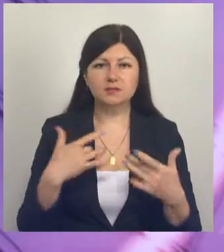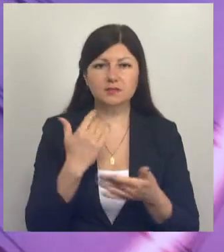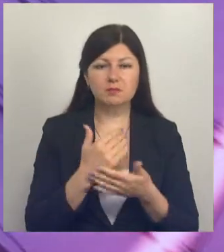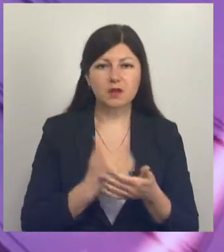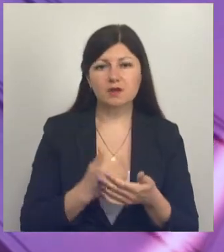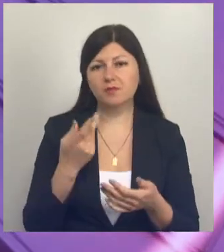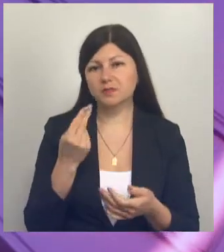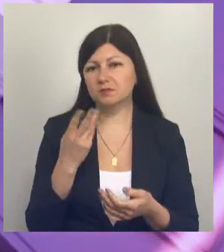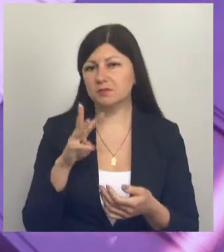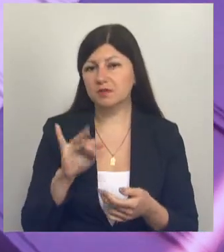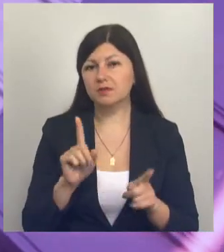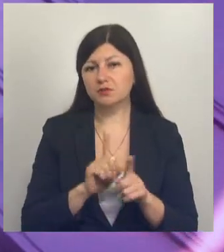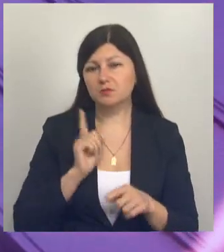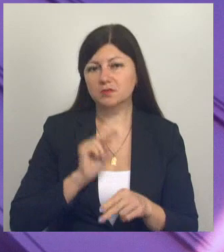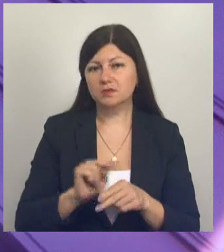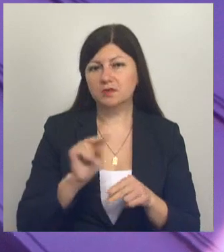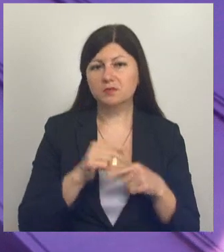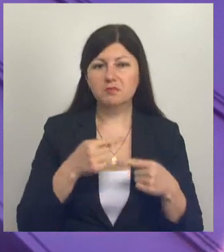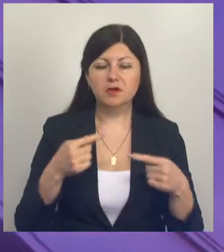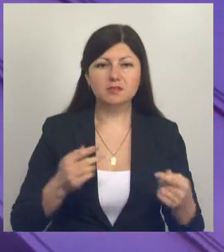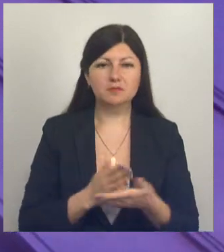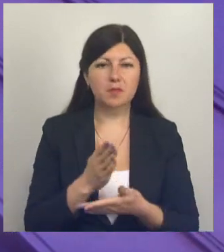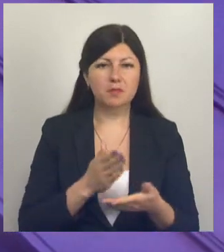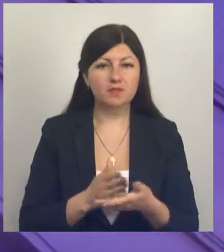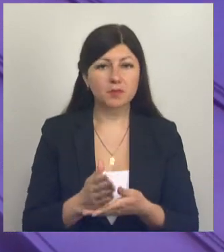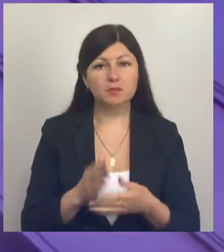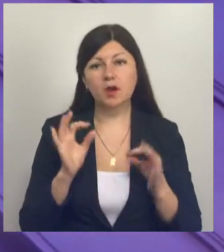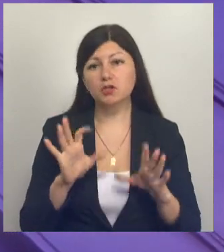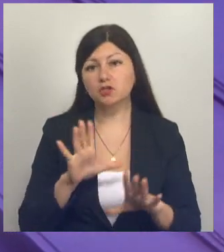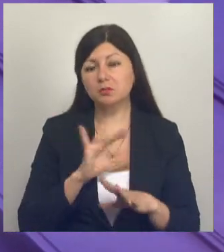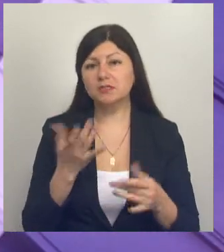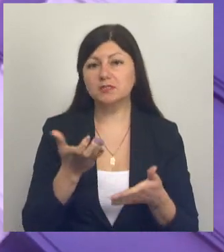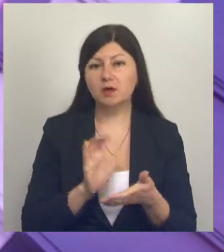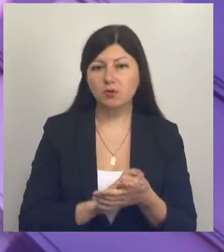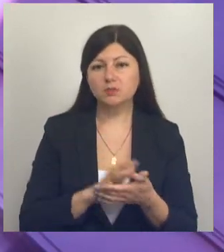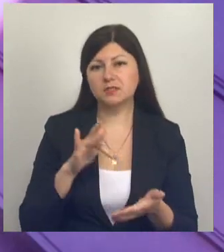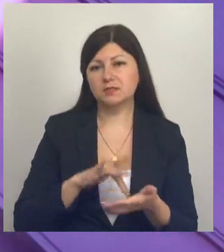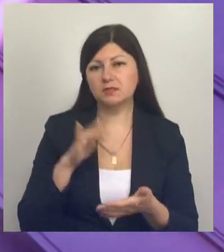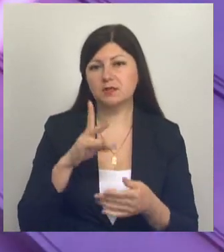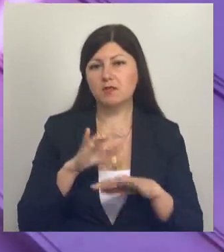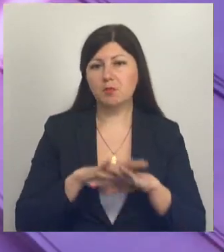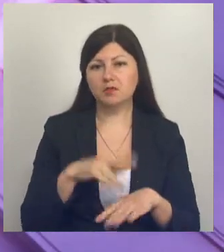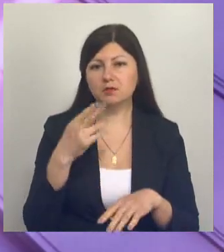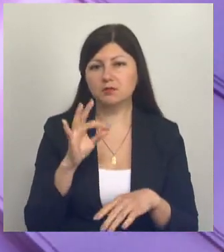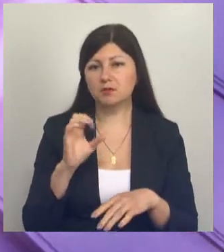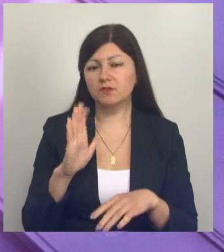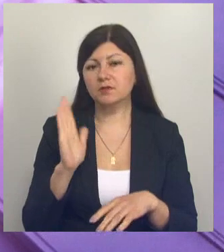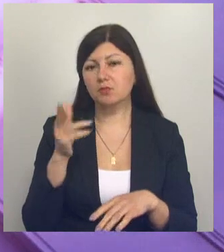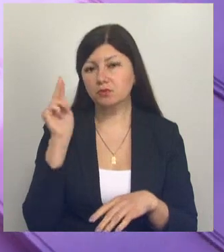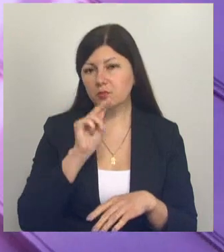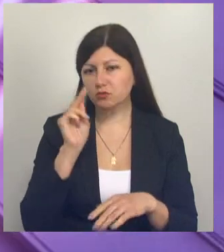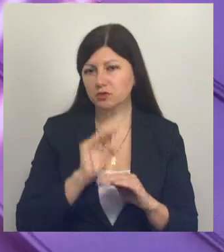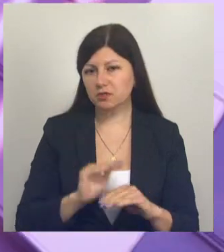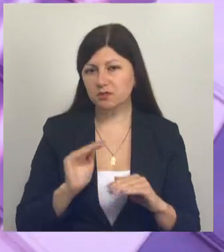в ЦМИ. Там же мастер-классы по разным направлениям. Конечно, было и знакомство с самим центром на базе ДСААФ, где будут обучаться ребята.